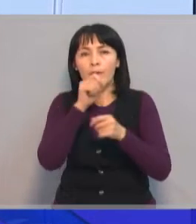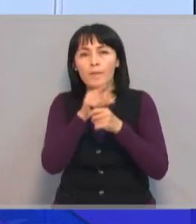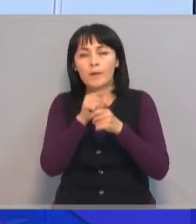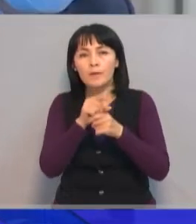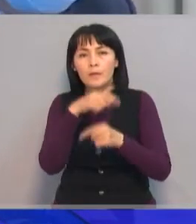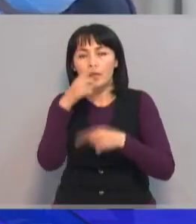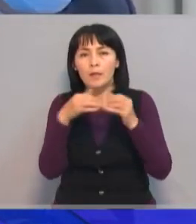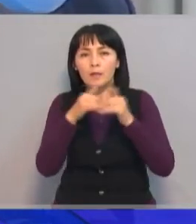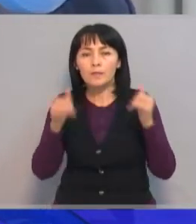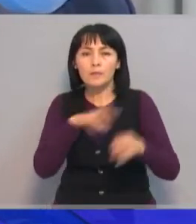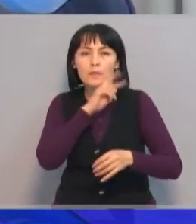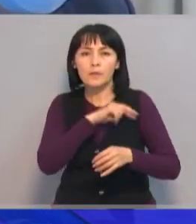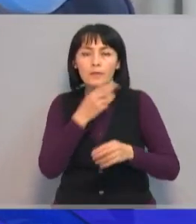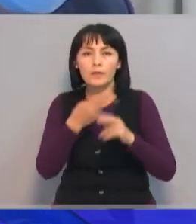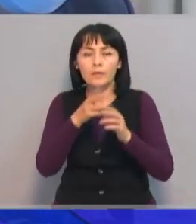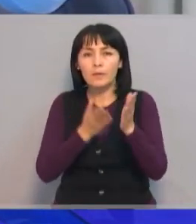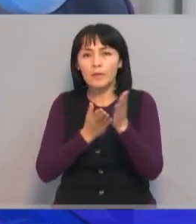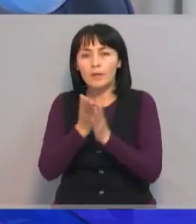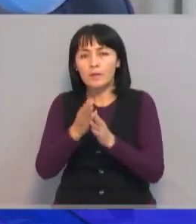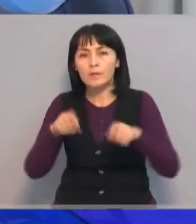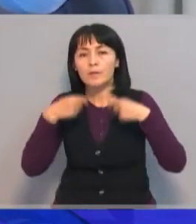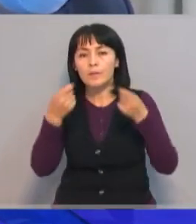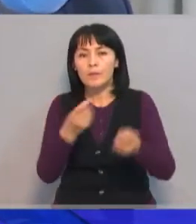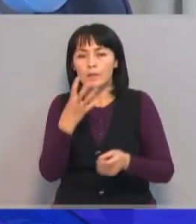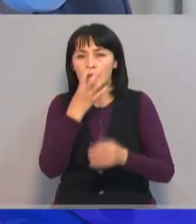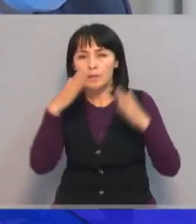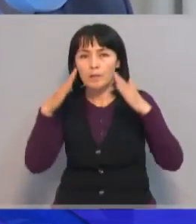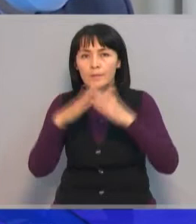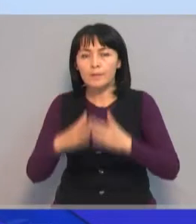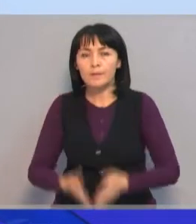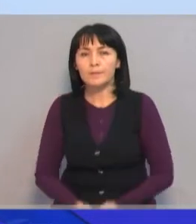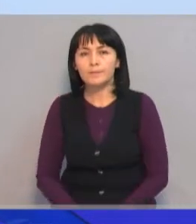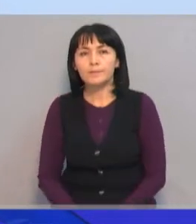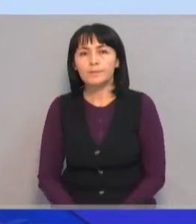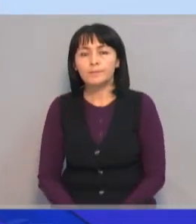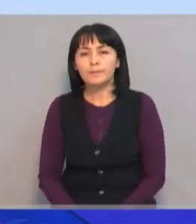активизировать работу в этом направлении и полностью подключить жилые дома к теплосети.